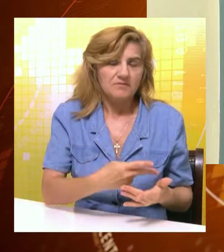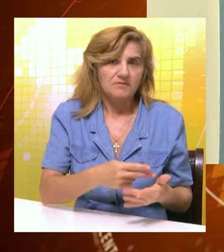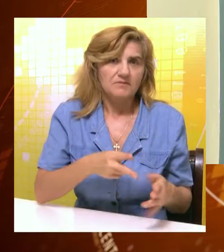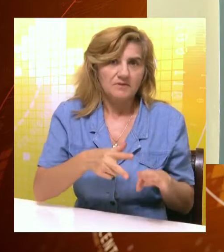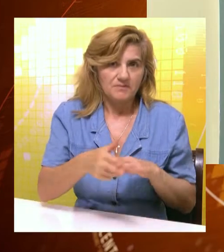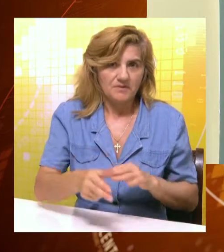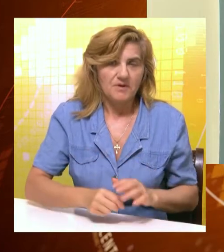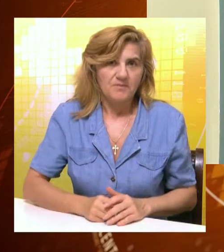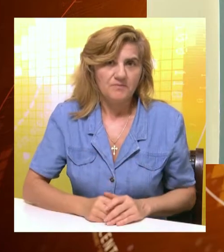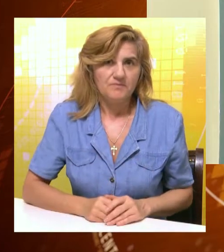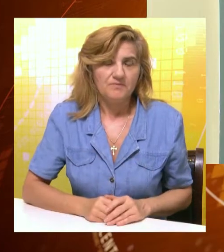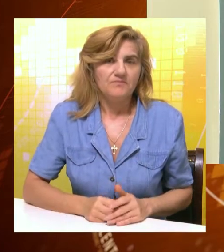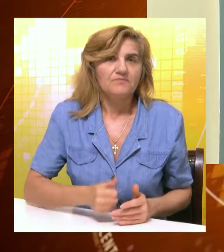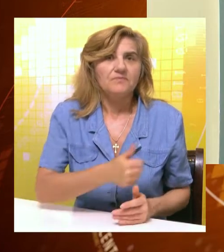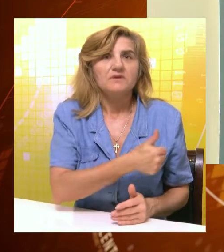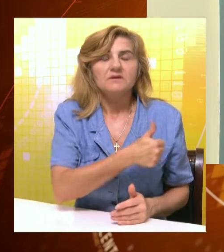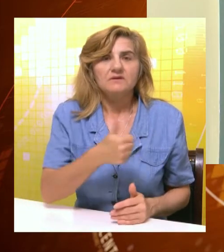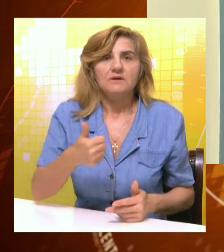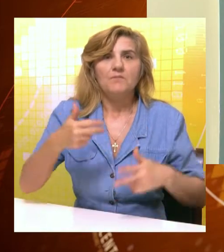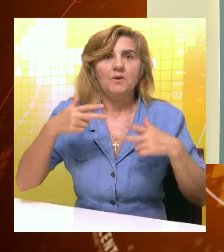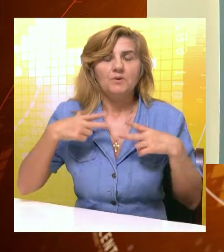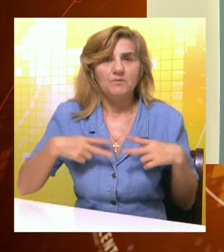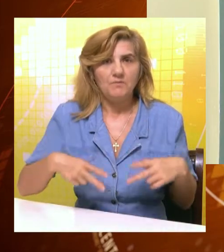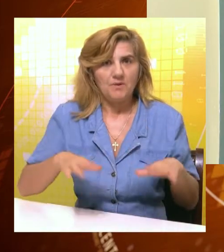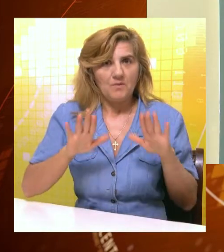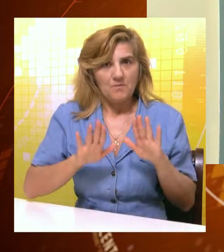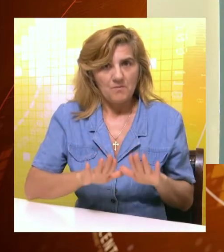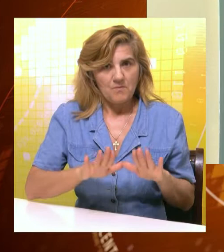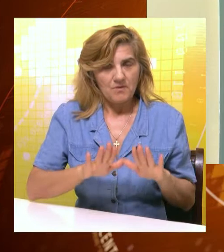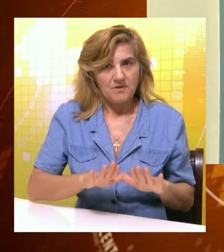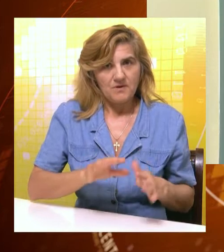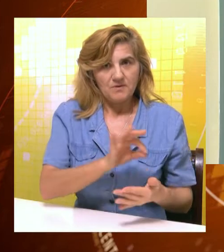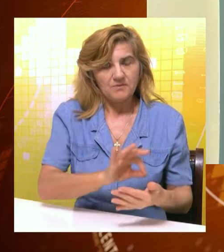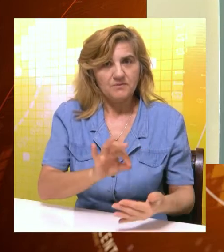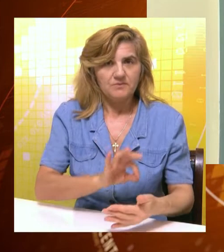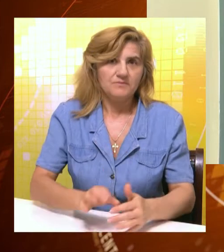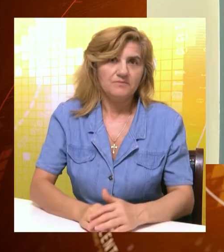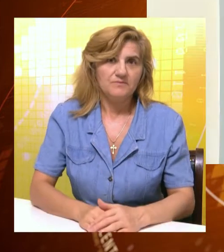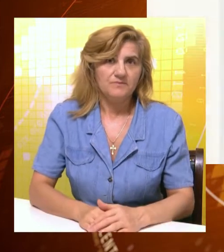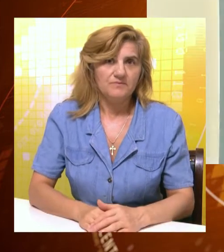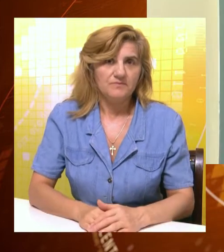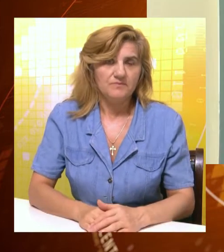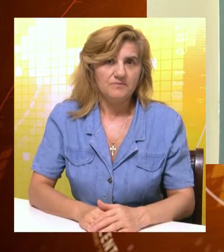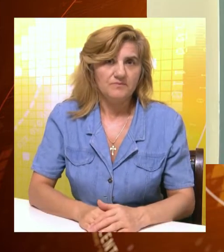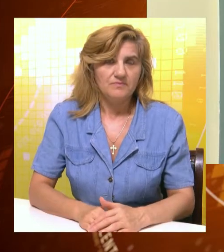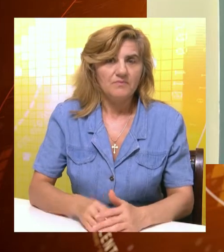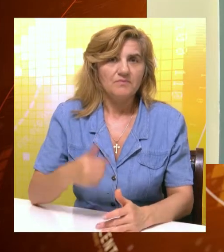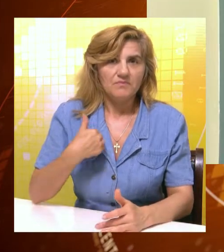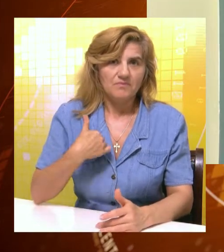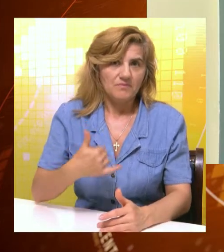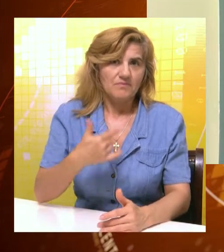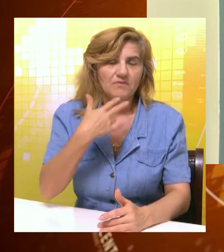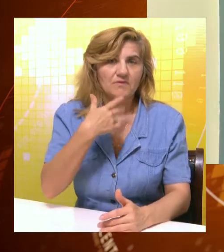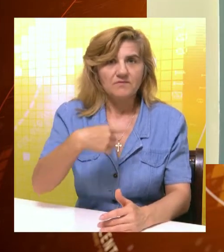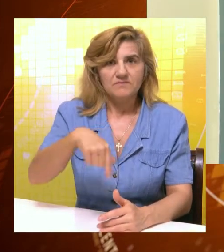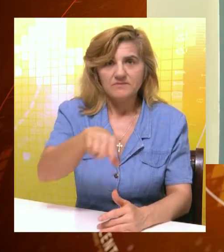možemo da ga sprečimo. Znači samo, smireno, polako, svi će sigurno položiti i upisati željene škole. Ja bih